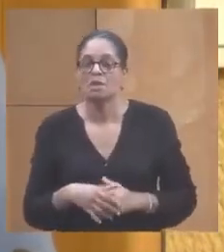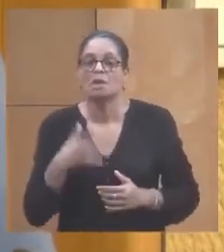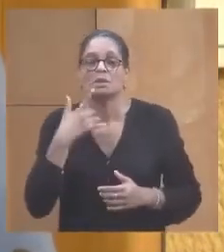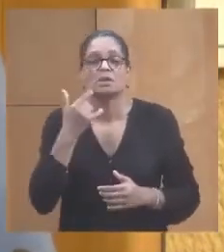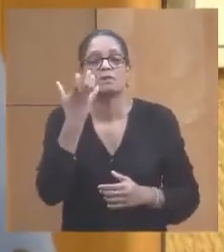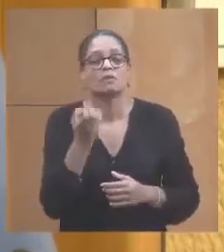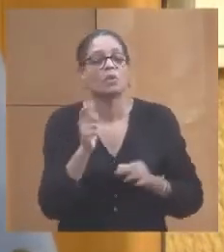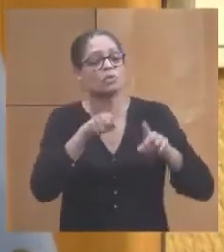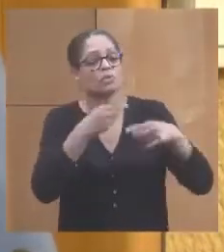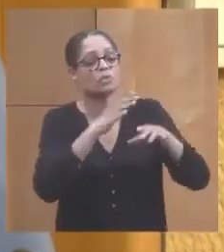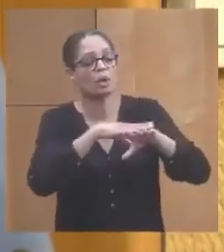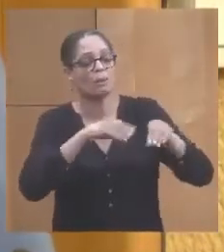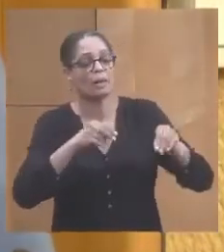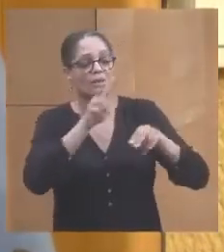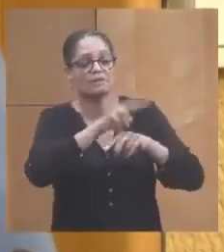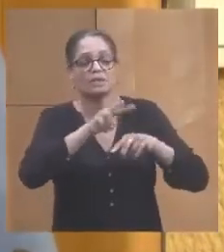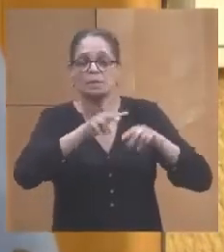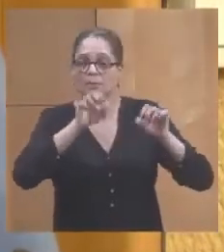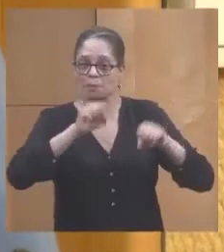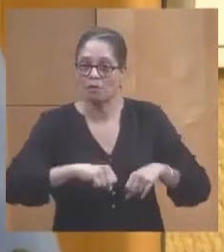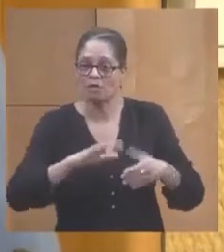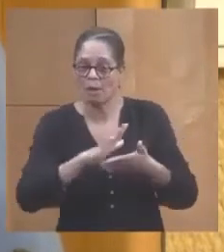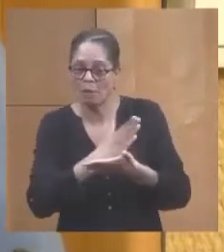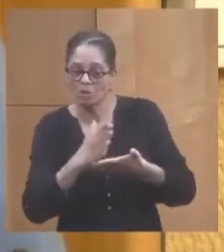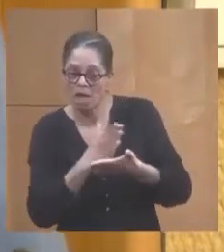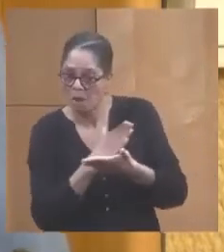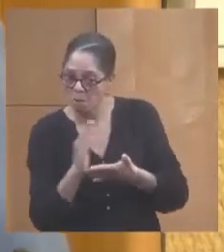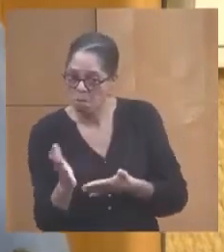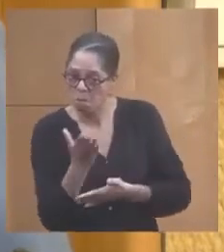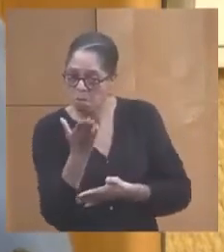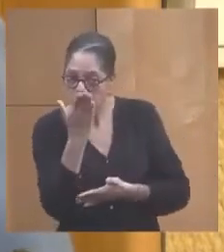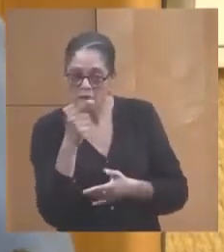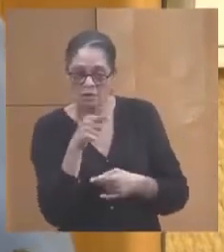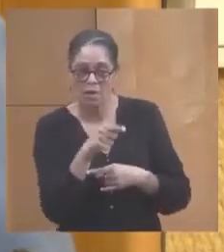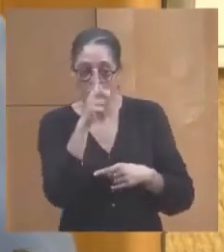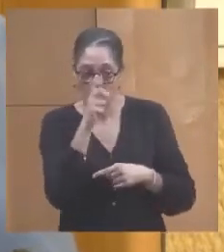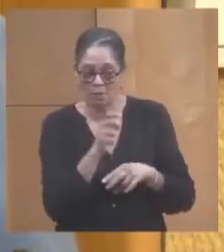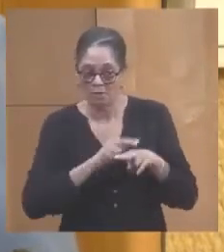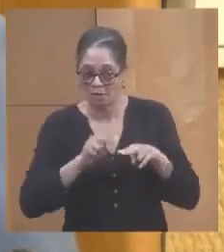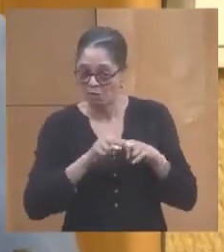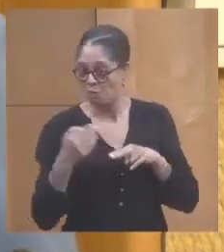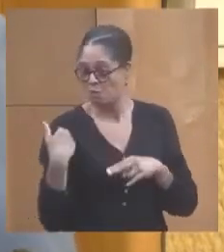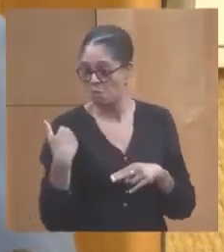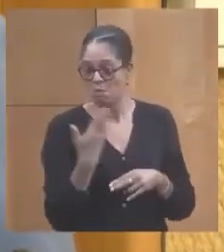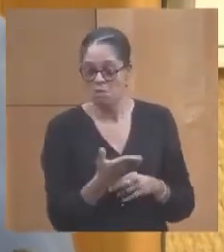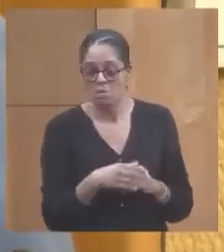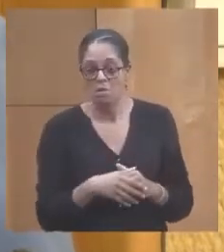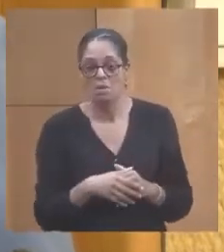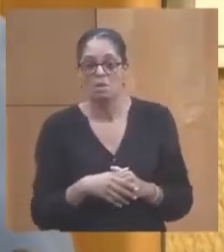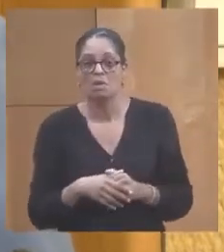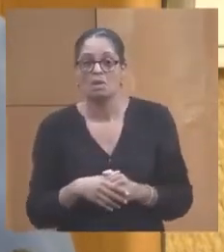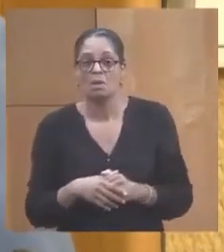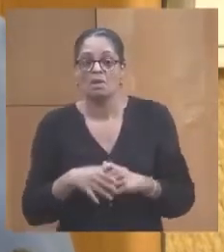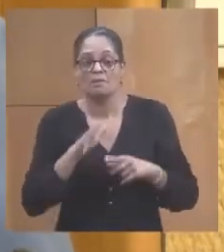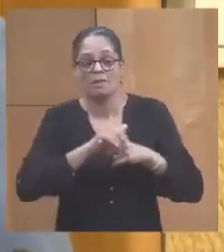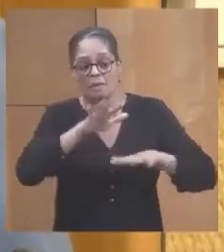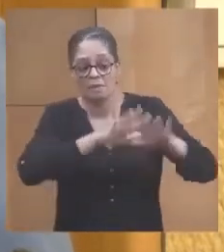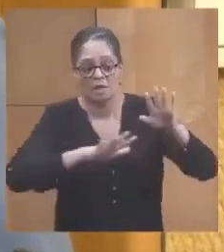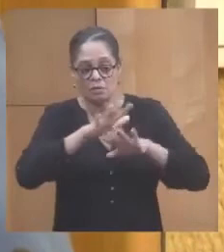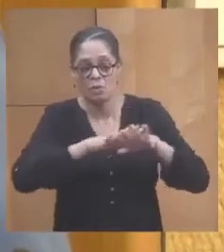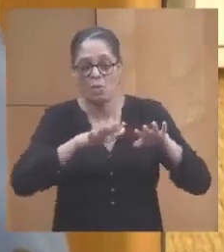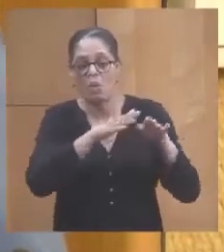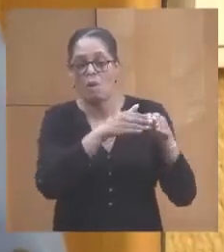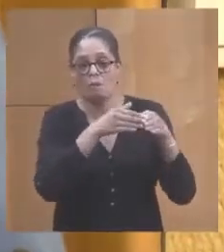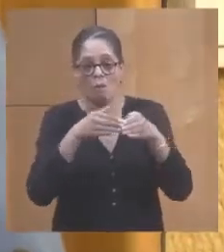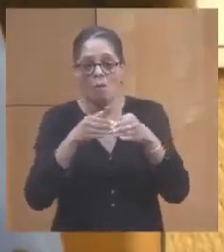visiter il y un projet exemplaire qui est en cours qui est déjà entré en phase travaux c'est l'aménagement portuaire